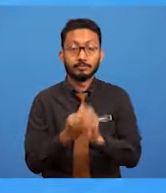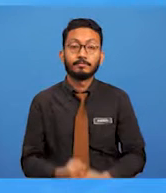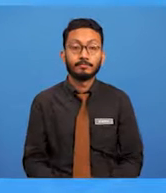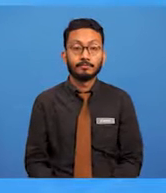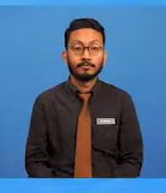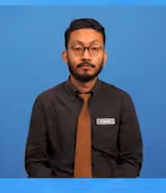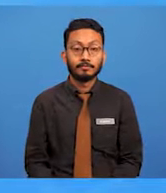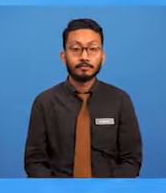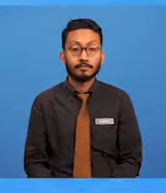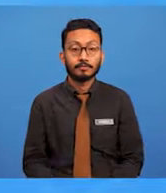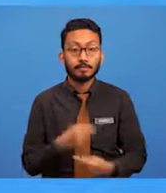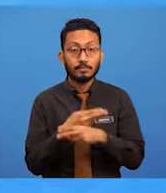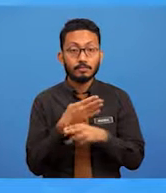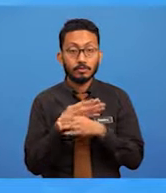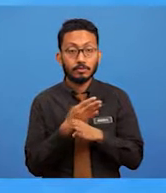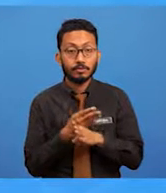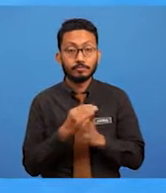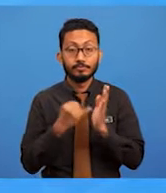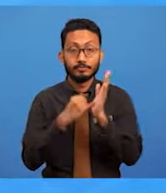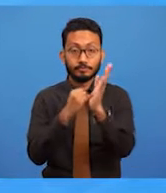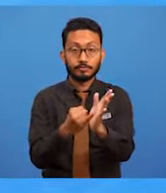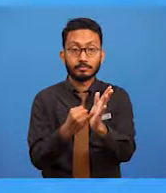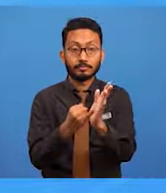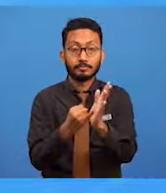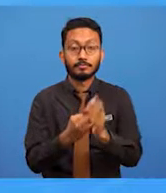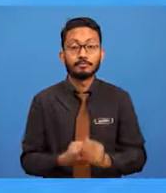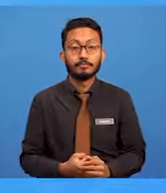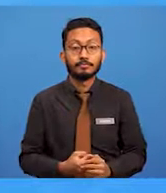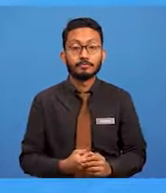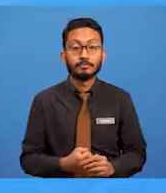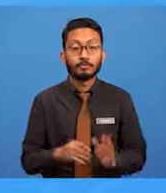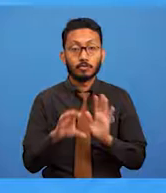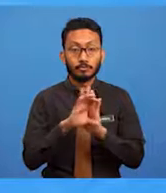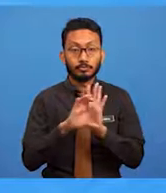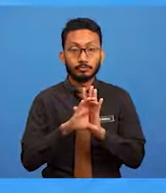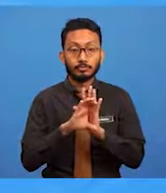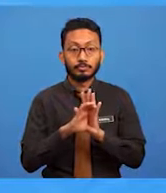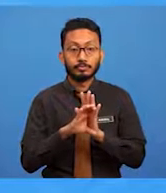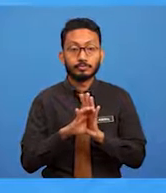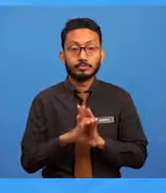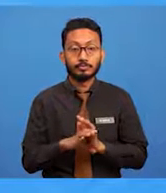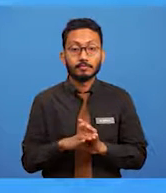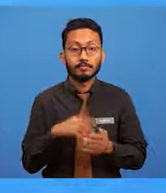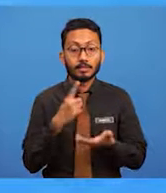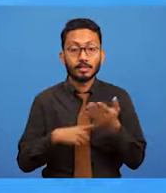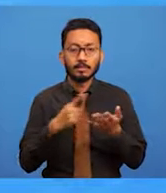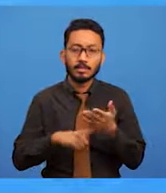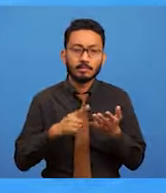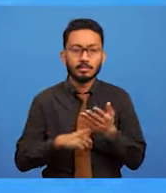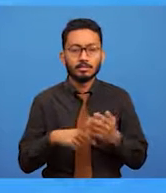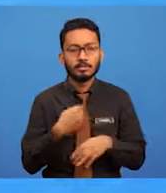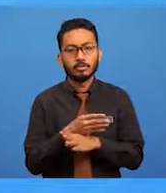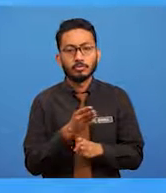Reka bentuk pengiklanan pula merupakan sebarang bentuk persembahan ataupun